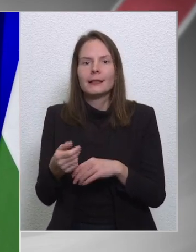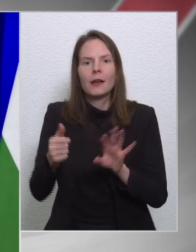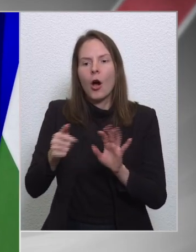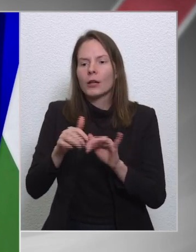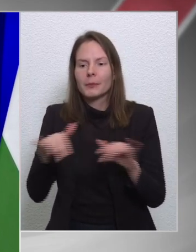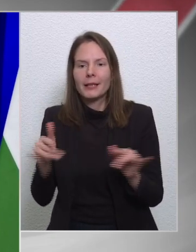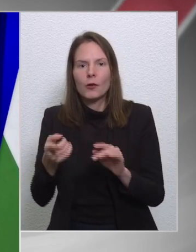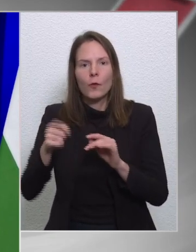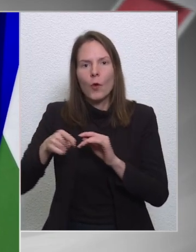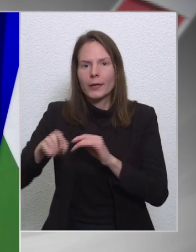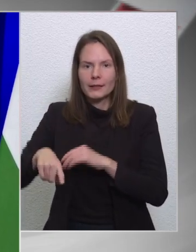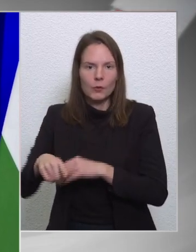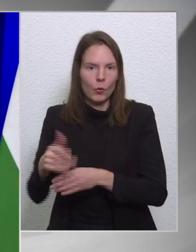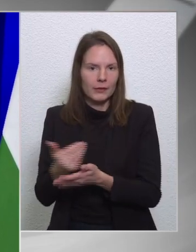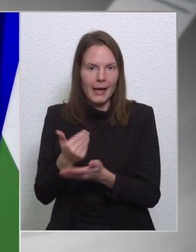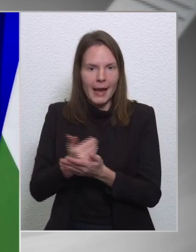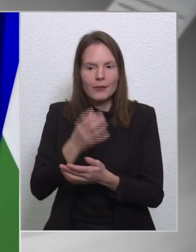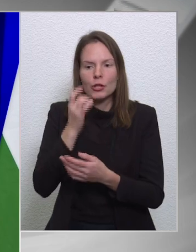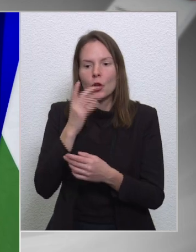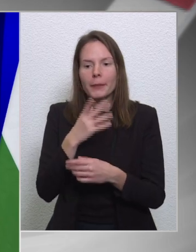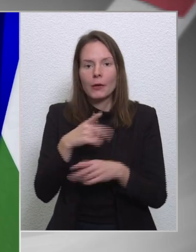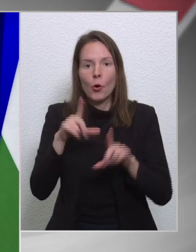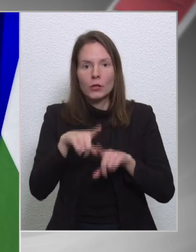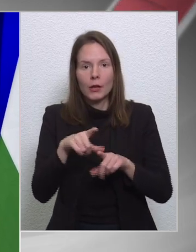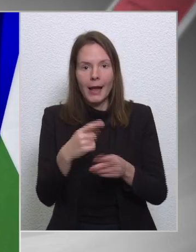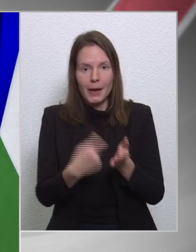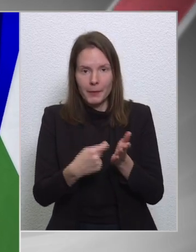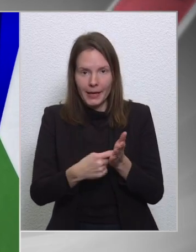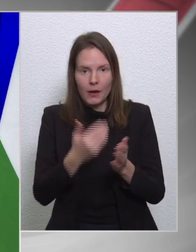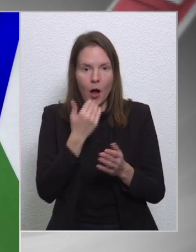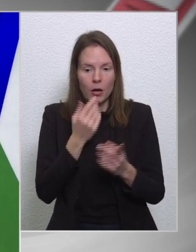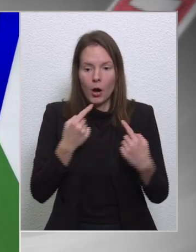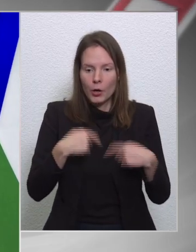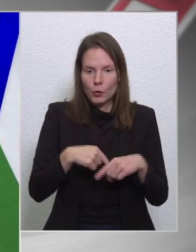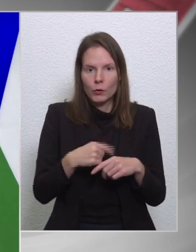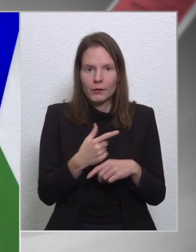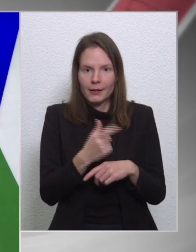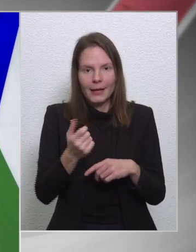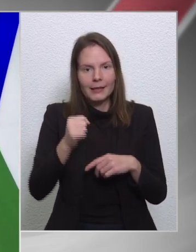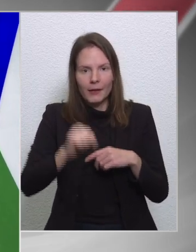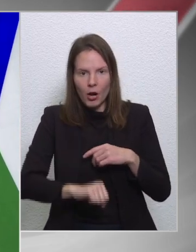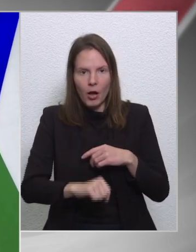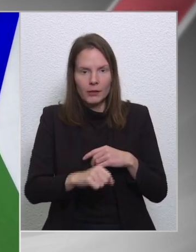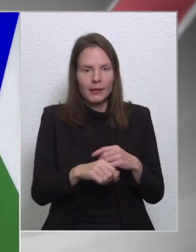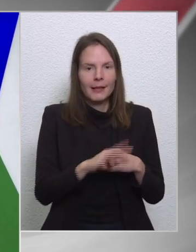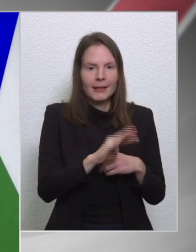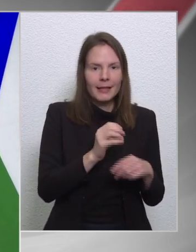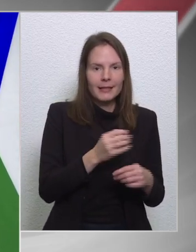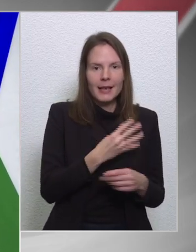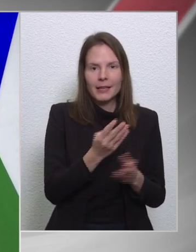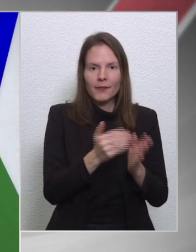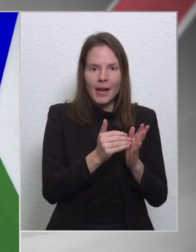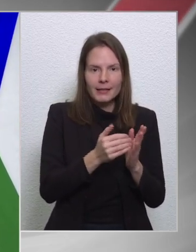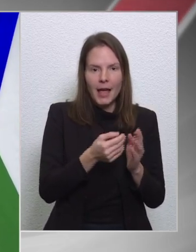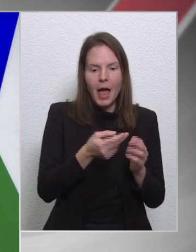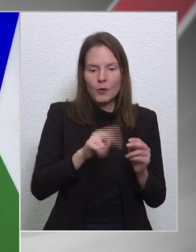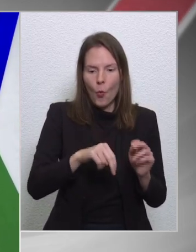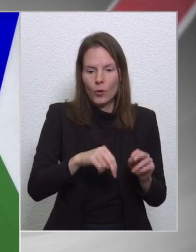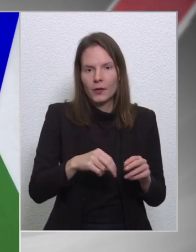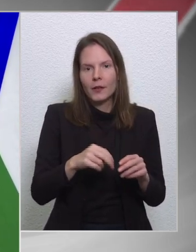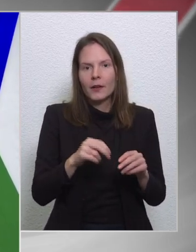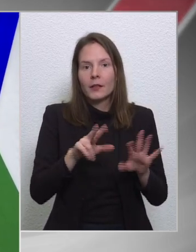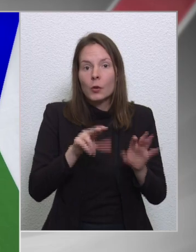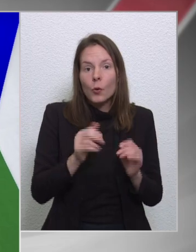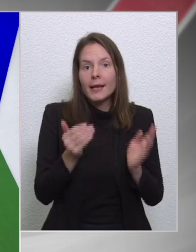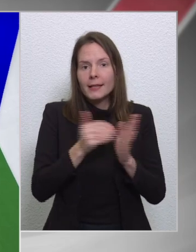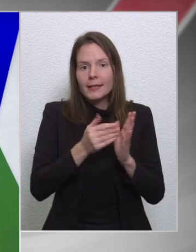6 millió forintot, és amikor a tanárok bélét két év alatt meg akarjuk emelni 440 ezerről 800 ezer forintra, akkor olyan határozatot